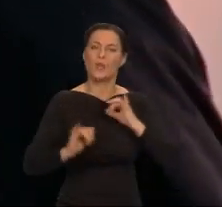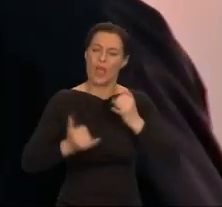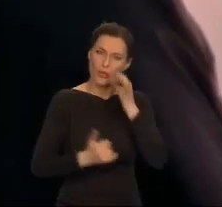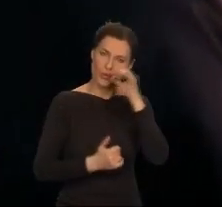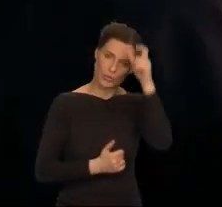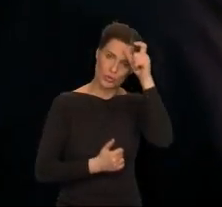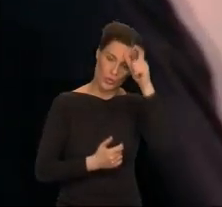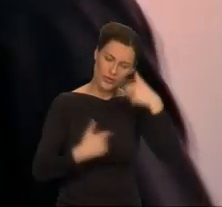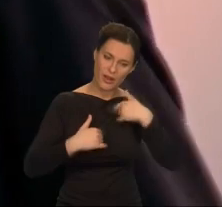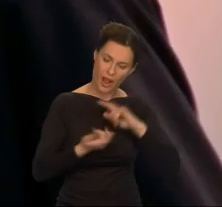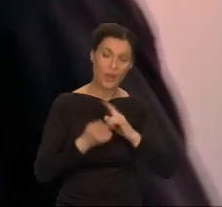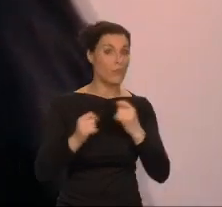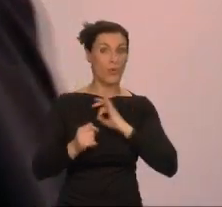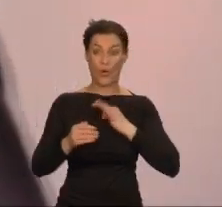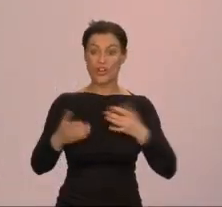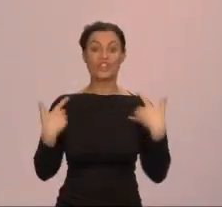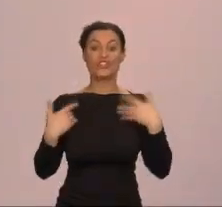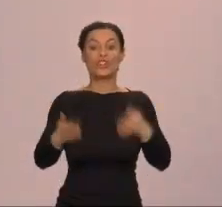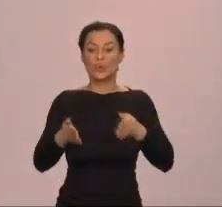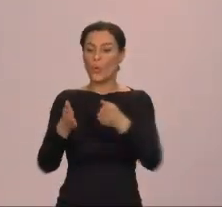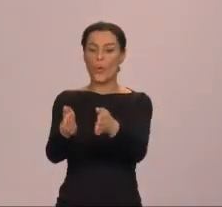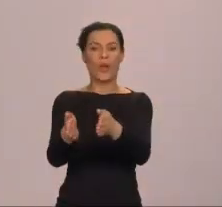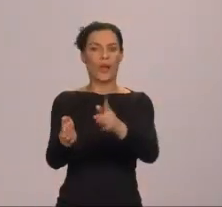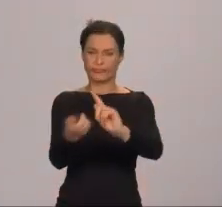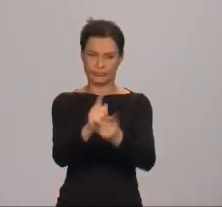zmienia się. Ledwie ją znajdziesz.